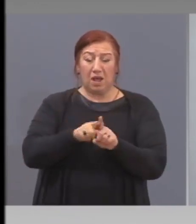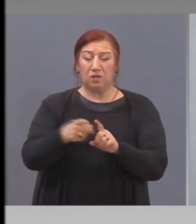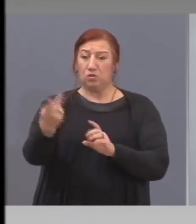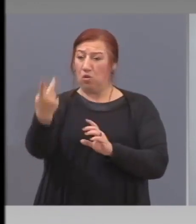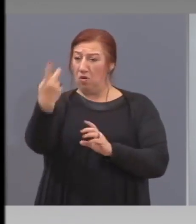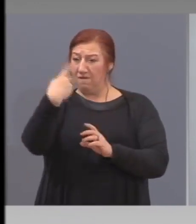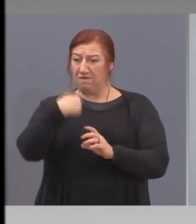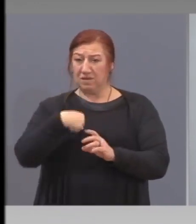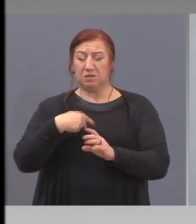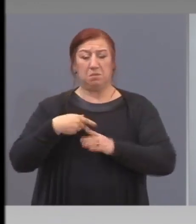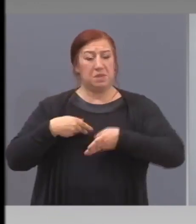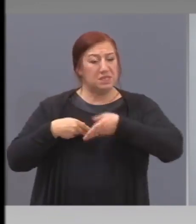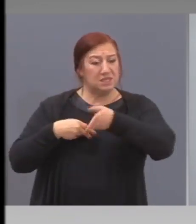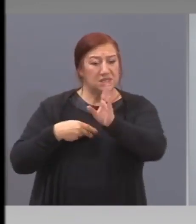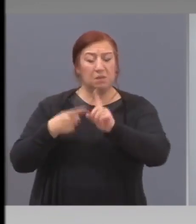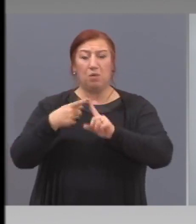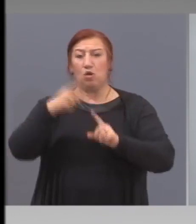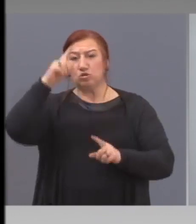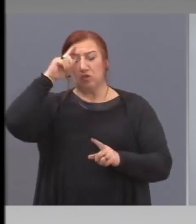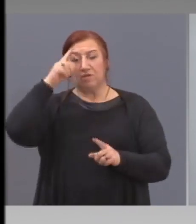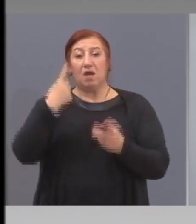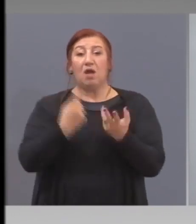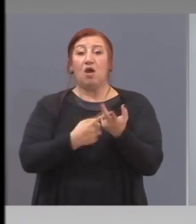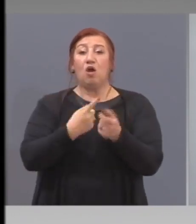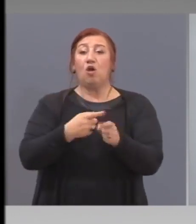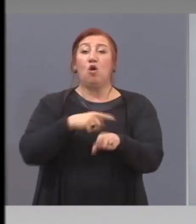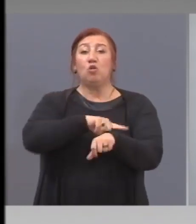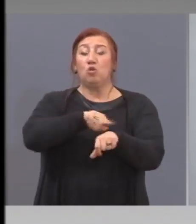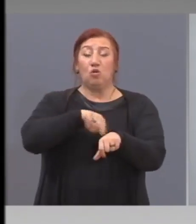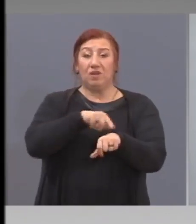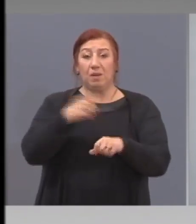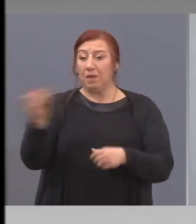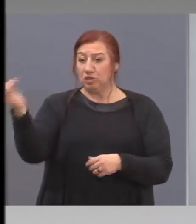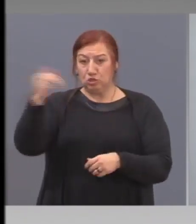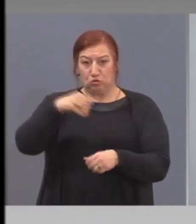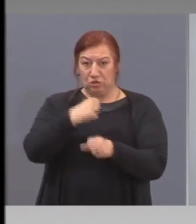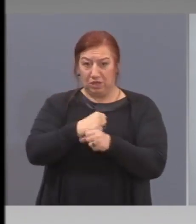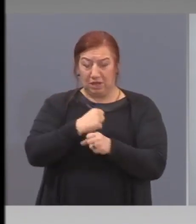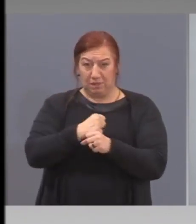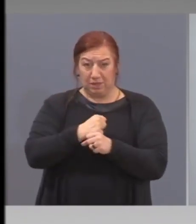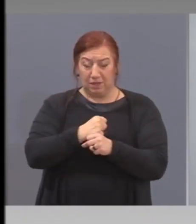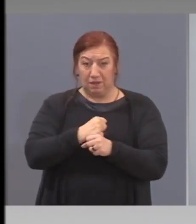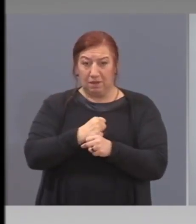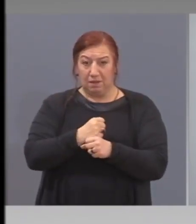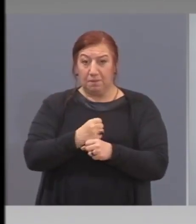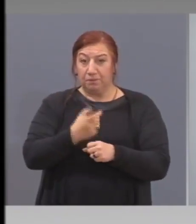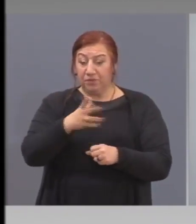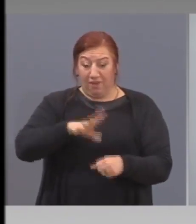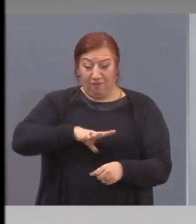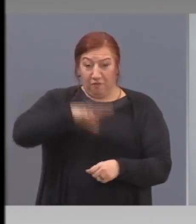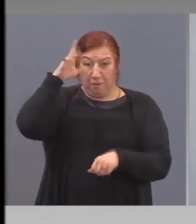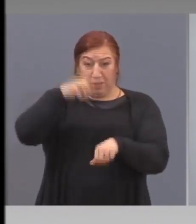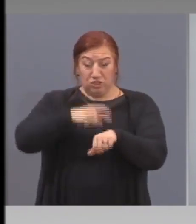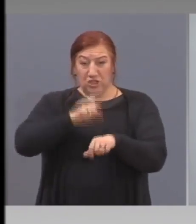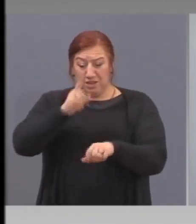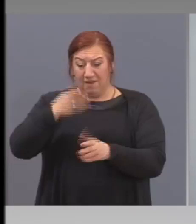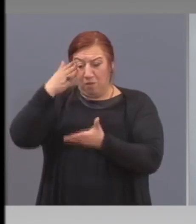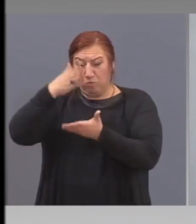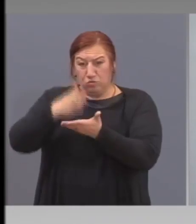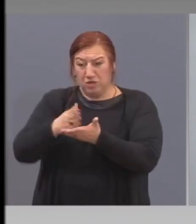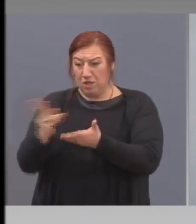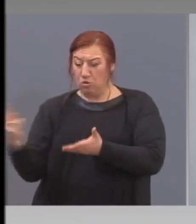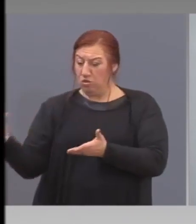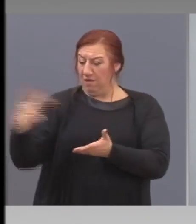тези чужмина. Колко време ще дойдете на работа? Мие в 5 часа няма последния автомобил да е влезал за да работе.